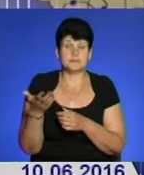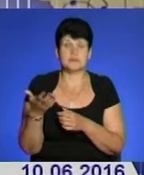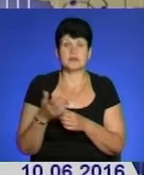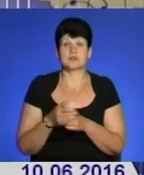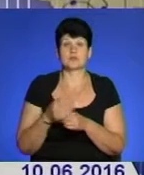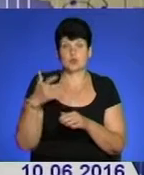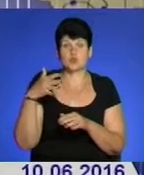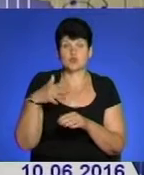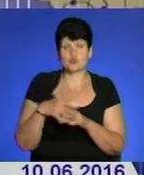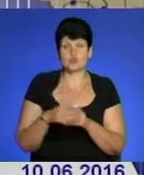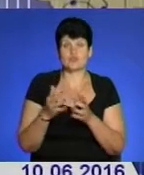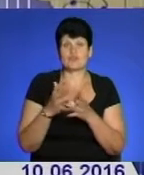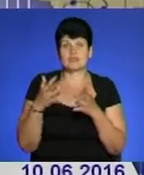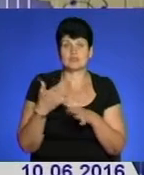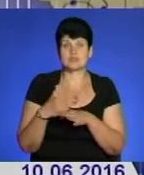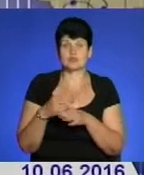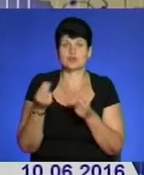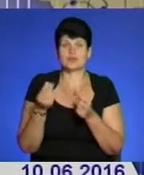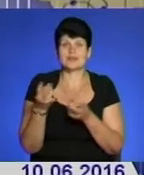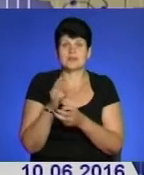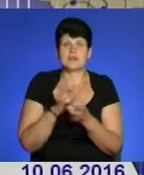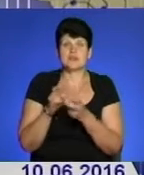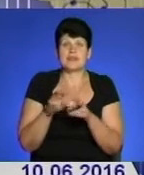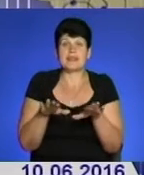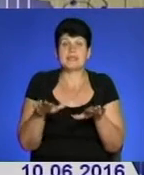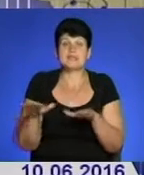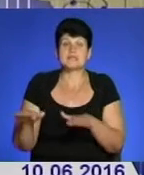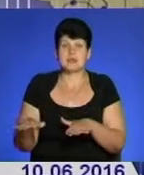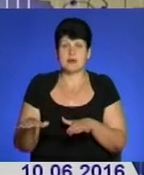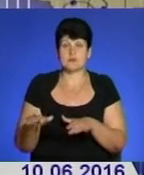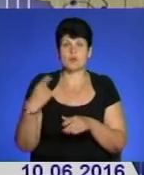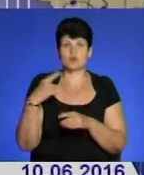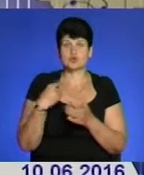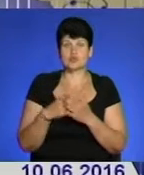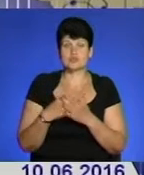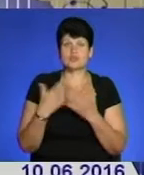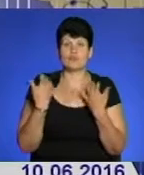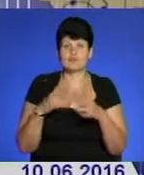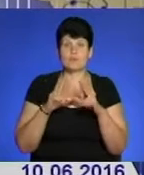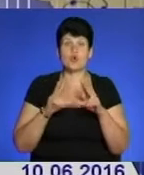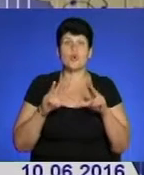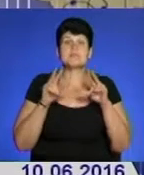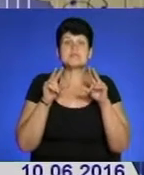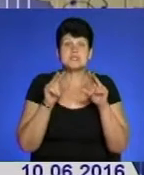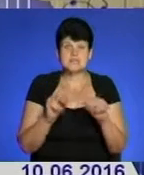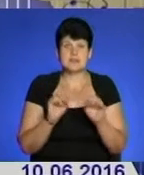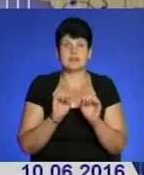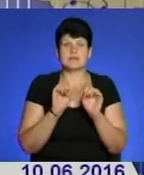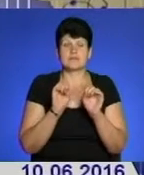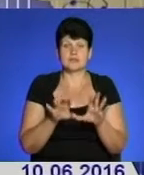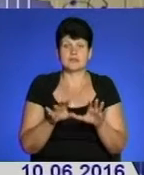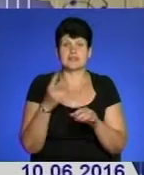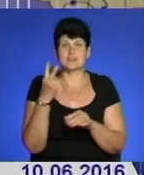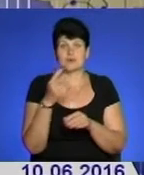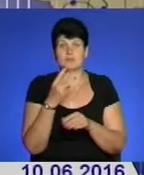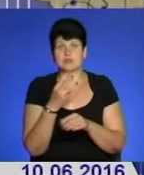як ми розуміємо, левого часу стоїну коштів доведеться шукати на місцях. З обласного бюджету вже пообіцяли дати щонайменше 2